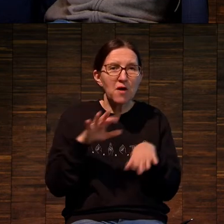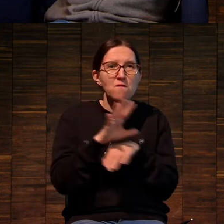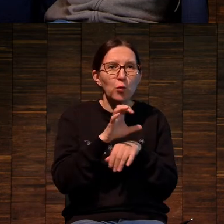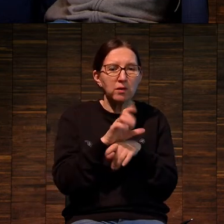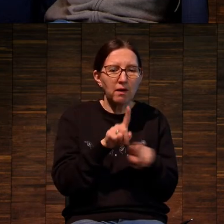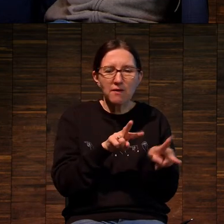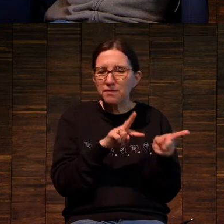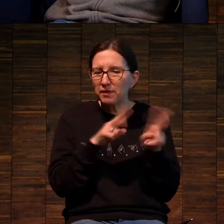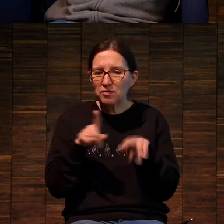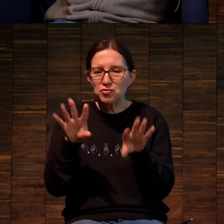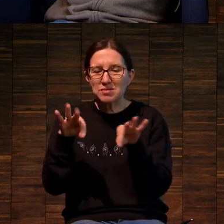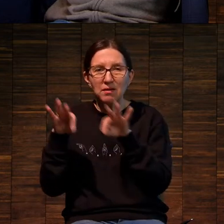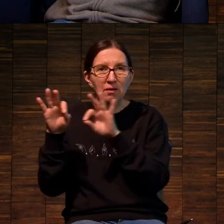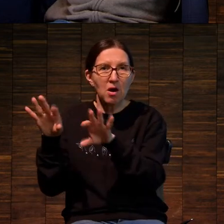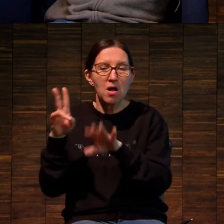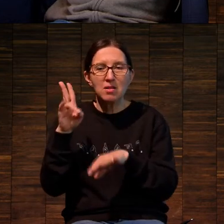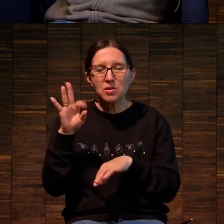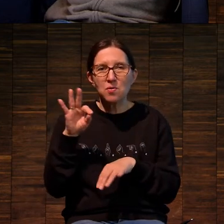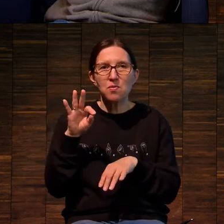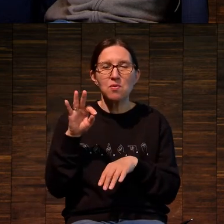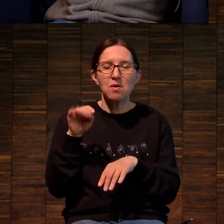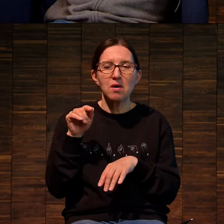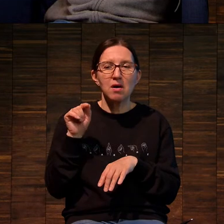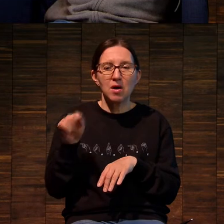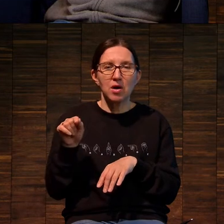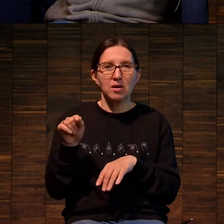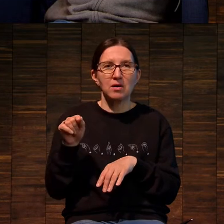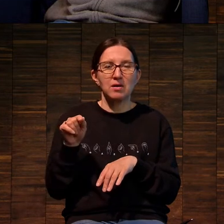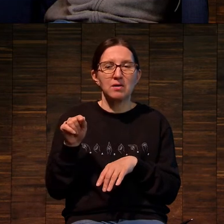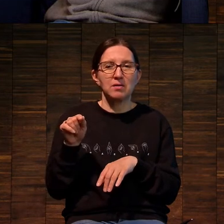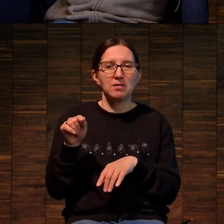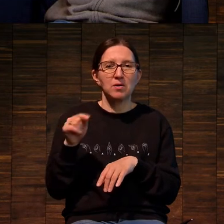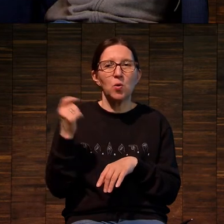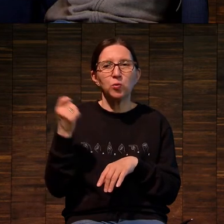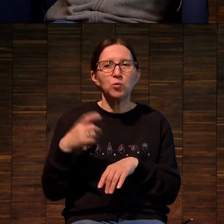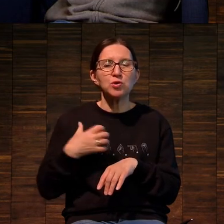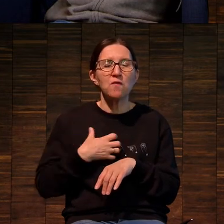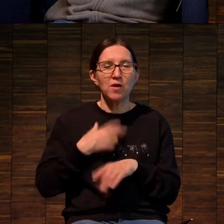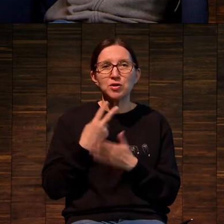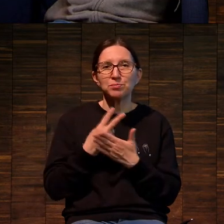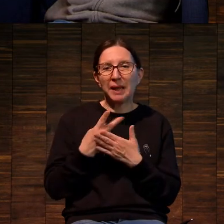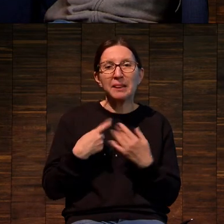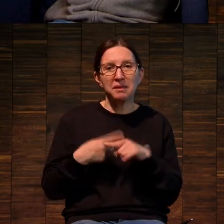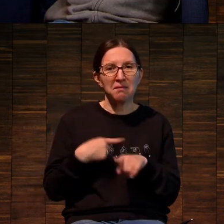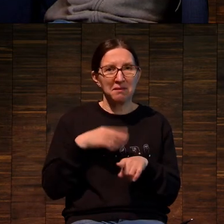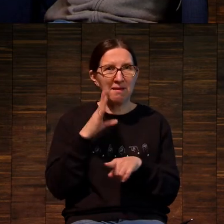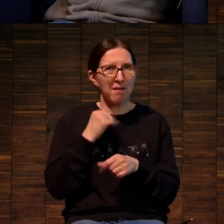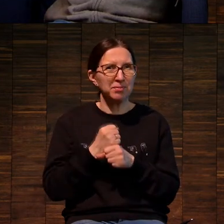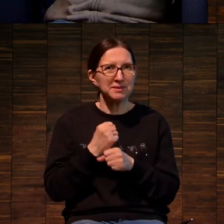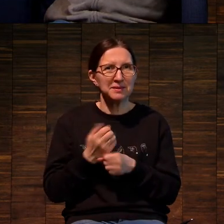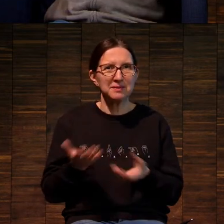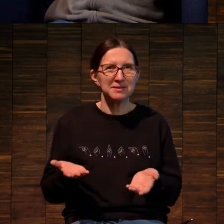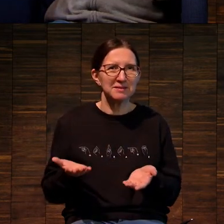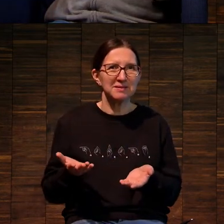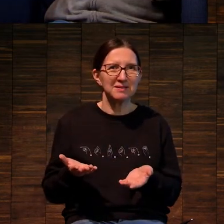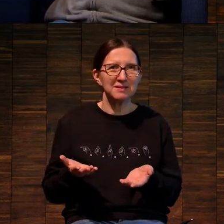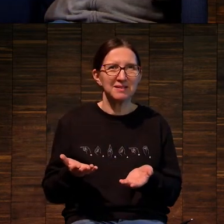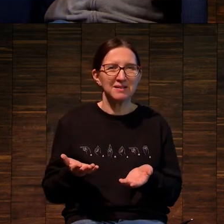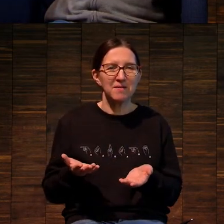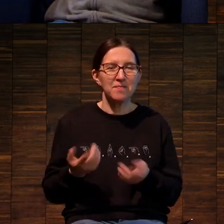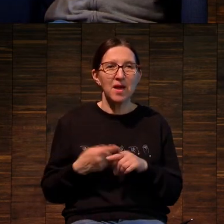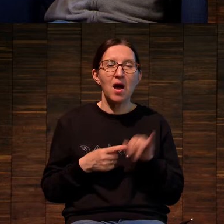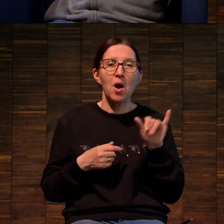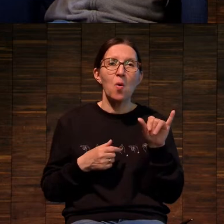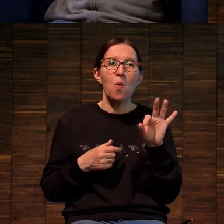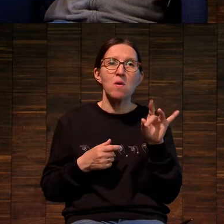ему было важнее показать техническую сторону. То есть у